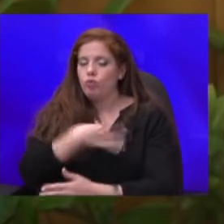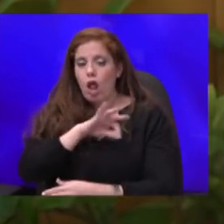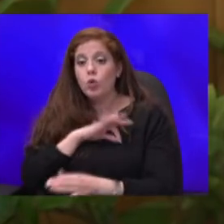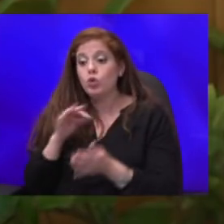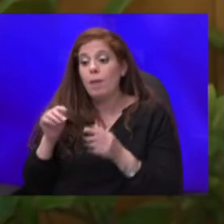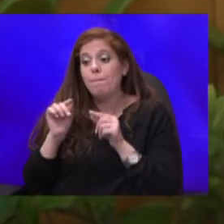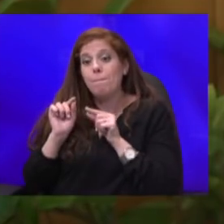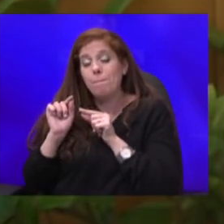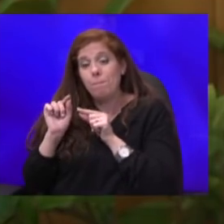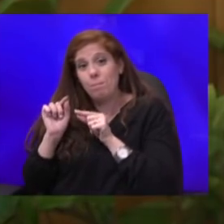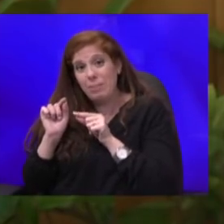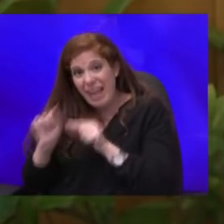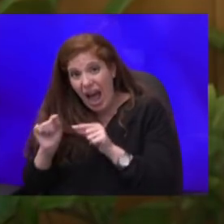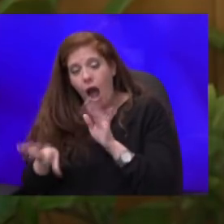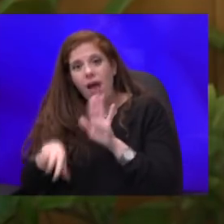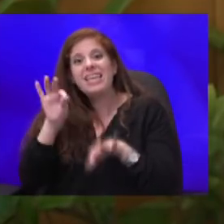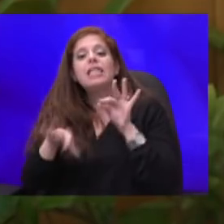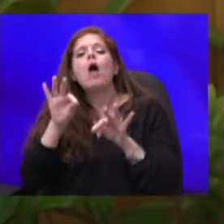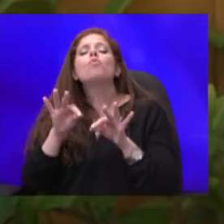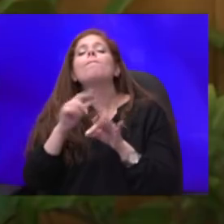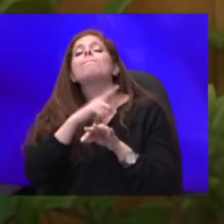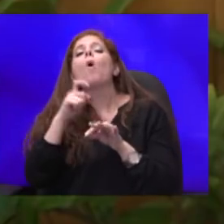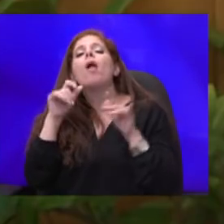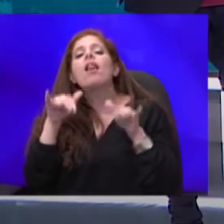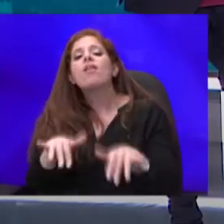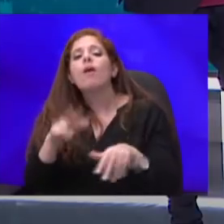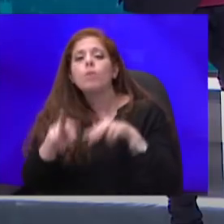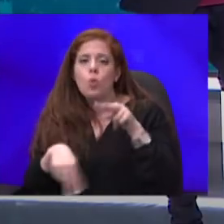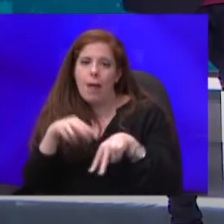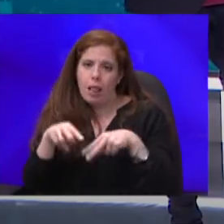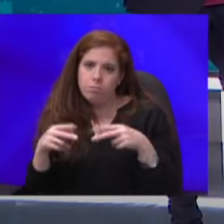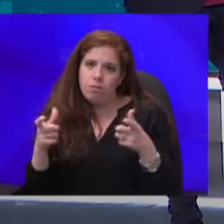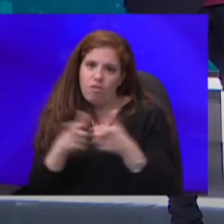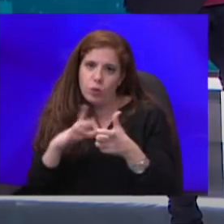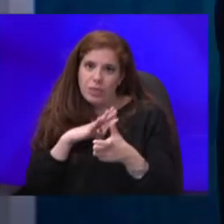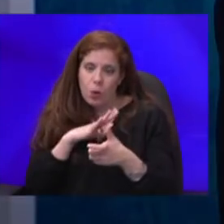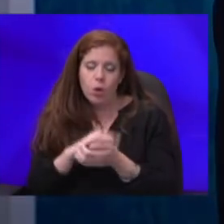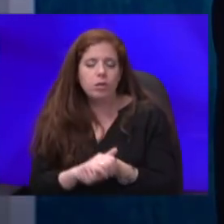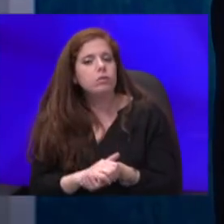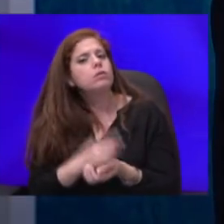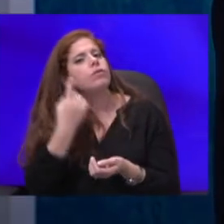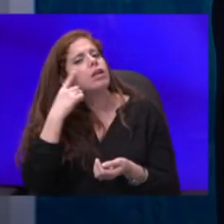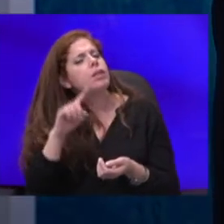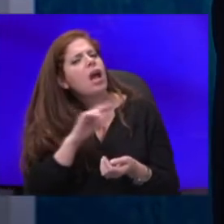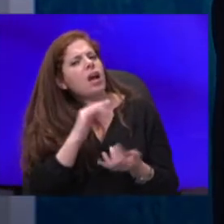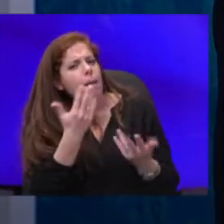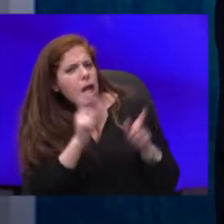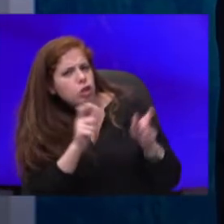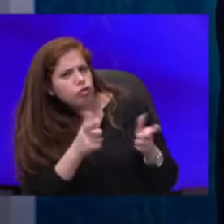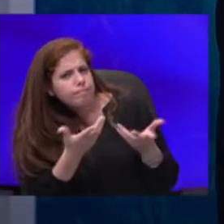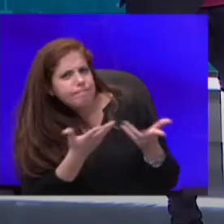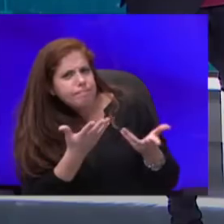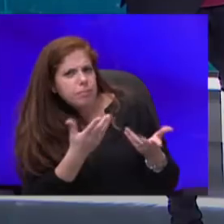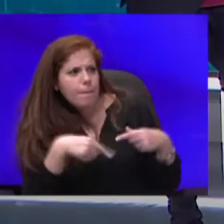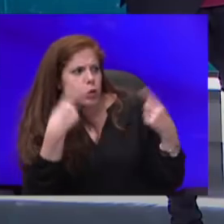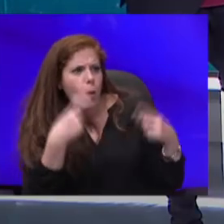מטופלים, שהם בקבוצות הסיכון הללו. ואני מניח שאנחנו מדברים על איזה כמות אנחנו מדברים ביום? מה השאיפה